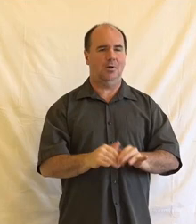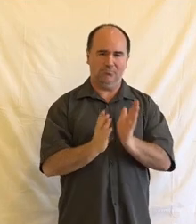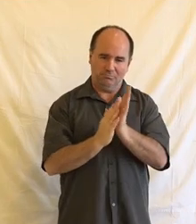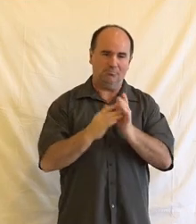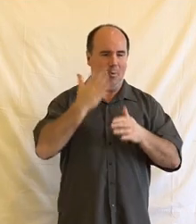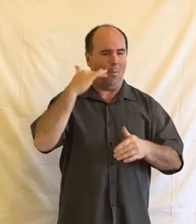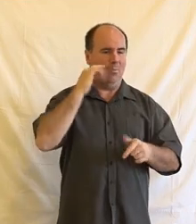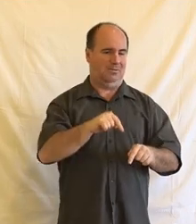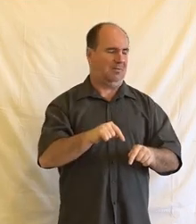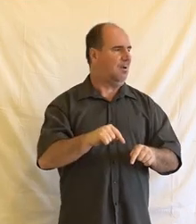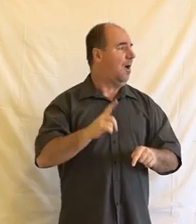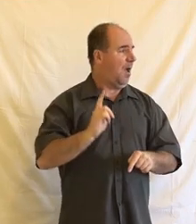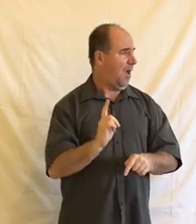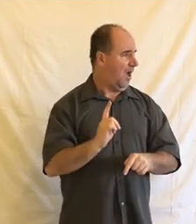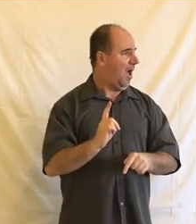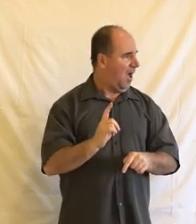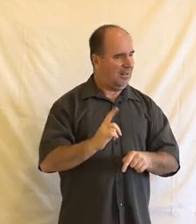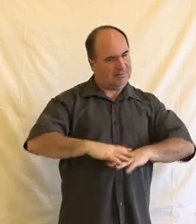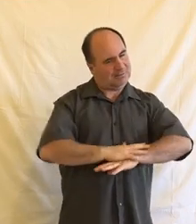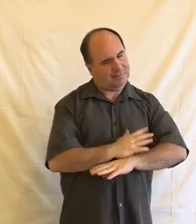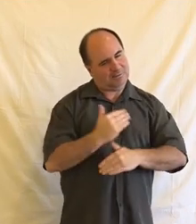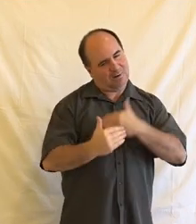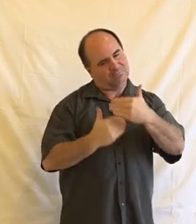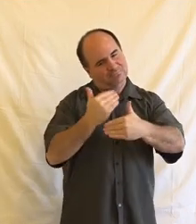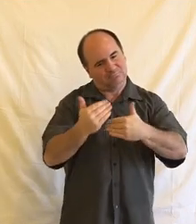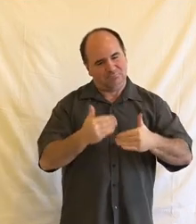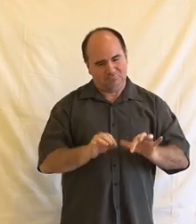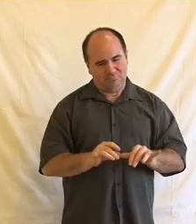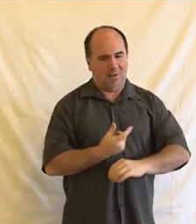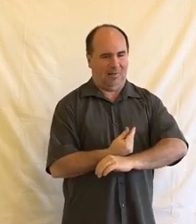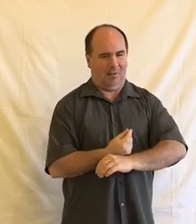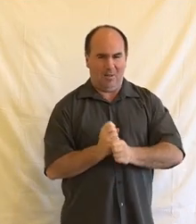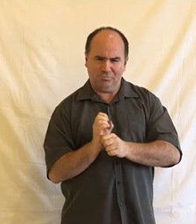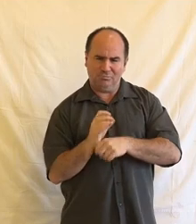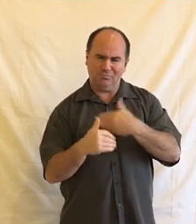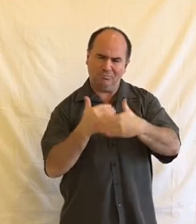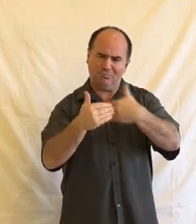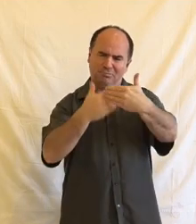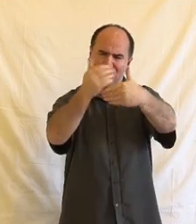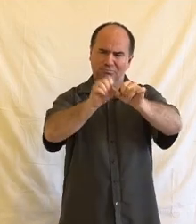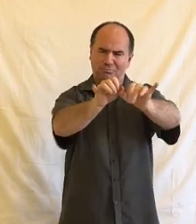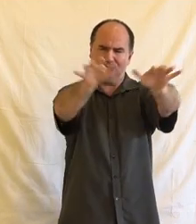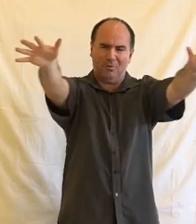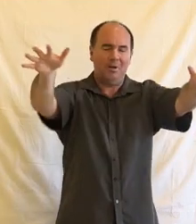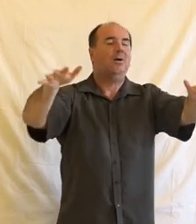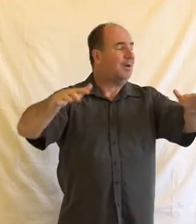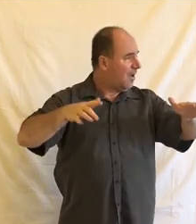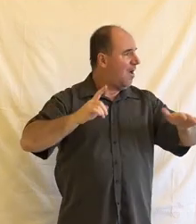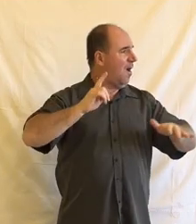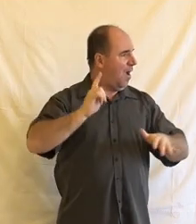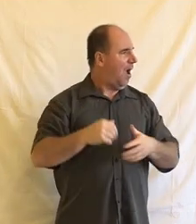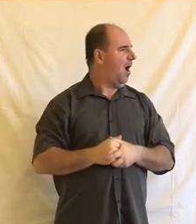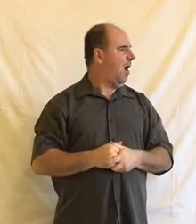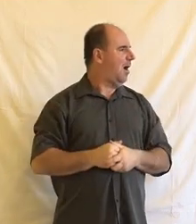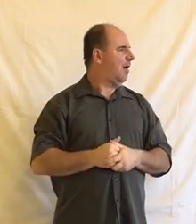že by to bylo neudržitelné, protože cítíme, že ta doba jde dopředu, ta digitalizace jde dopředu, jak říkal kolega z Norska, třeba s tou měnou